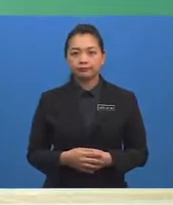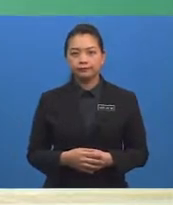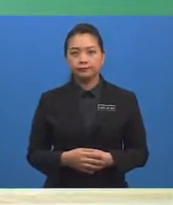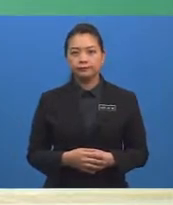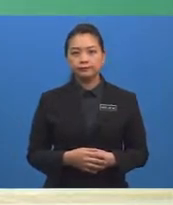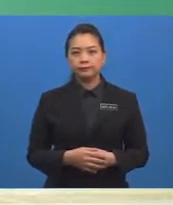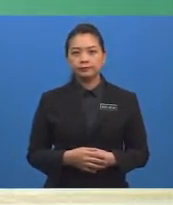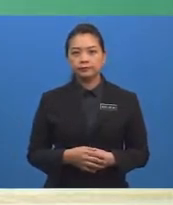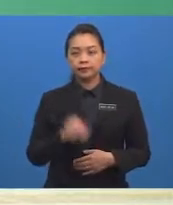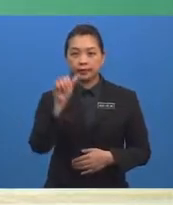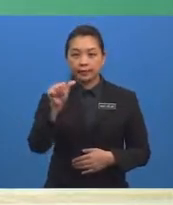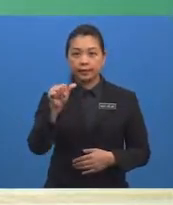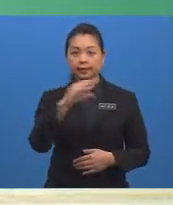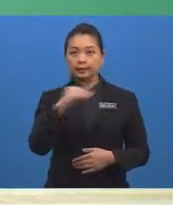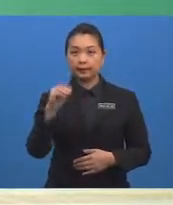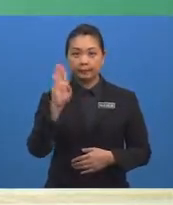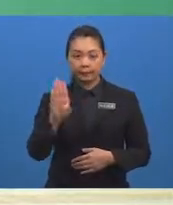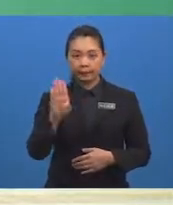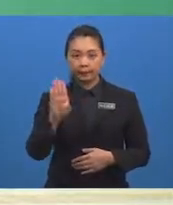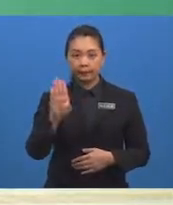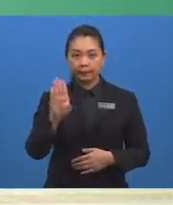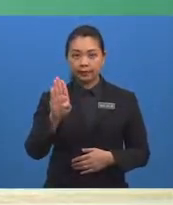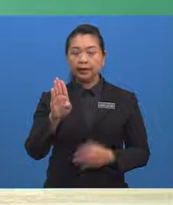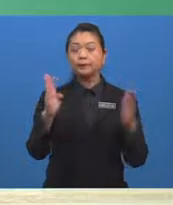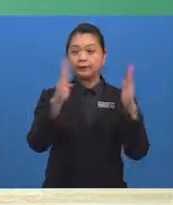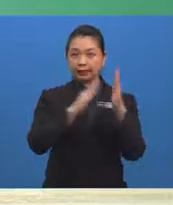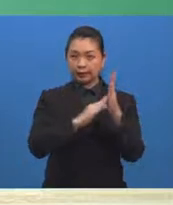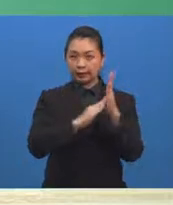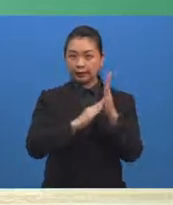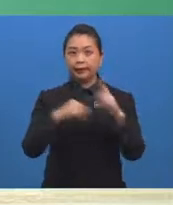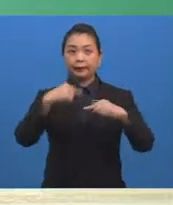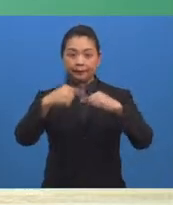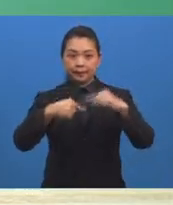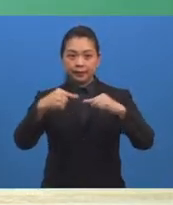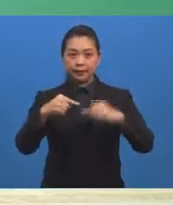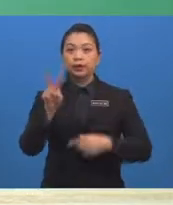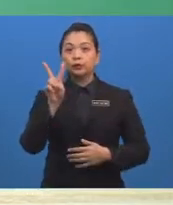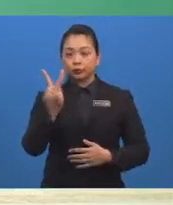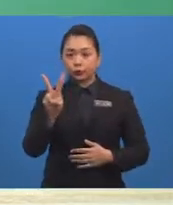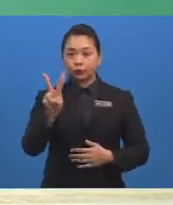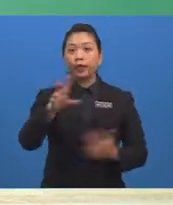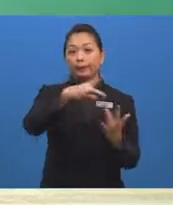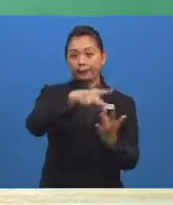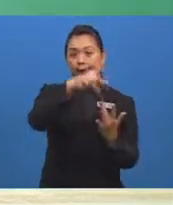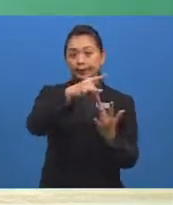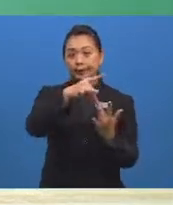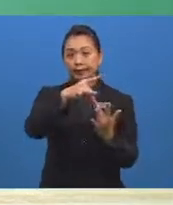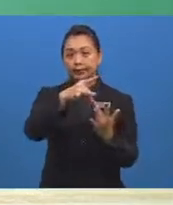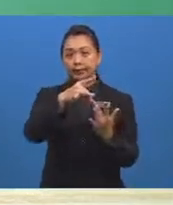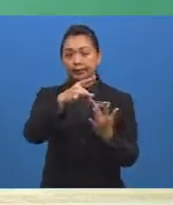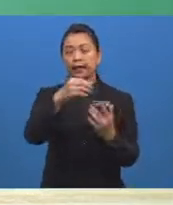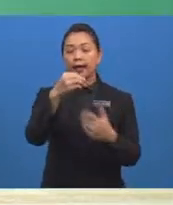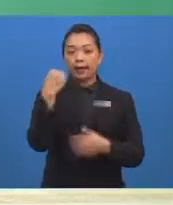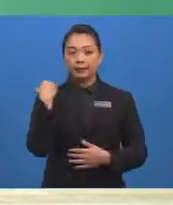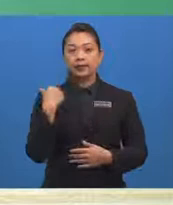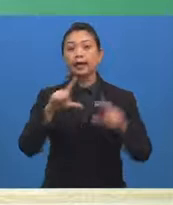dan B adalah peristiwa bersandar apabila dua calon yang dipilih adalah dari